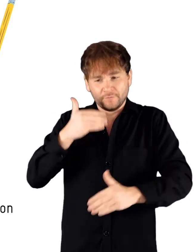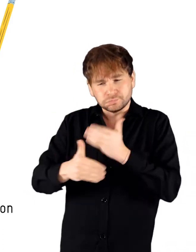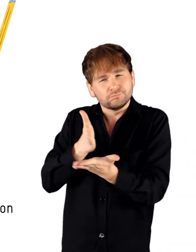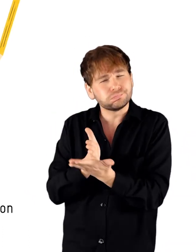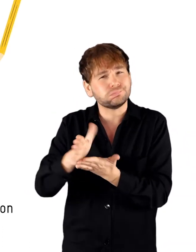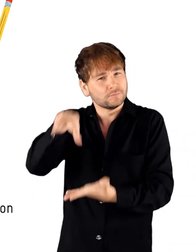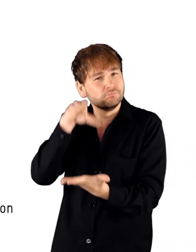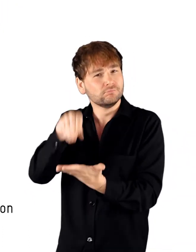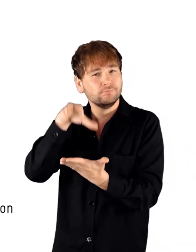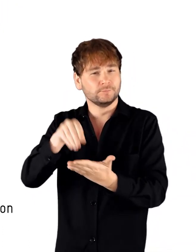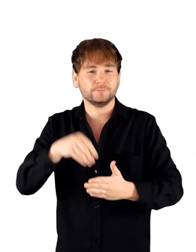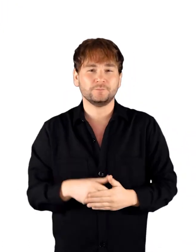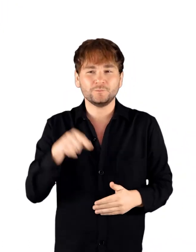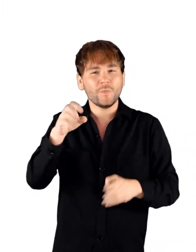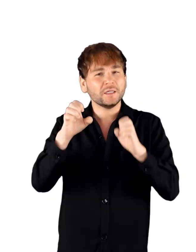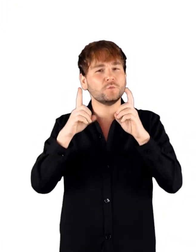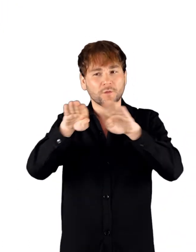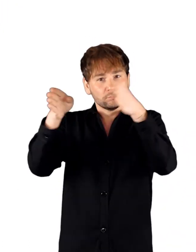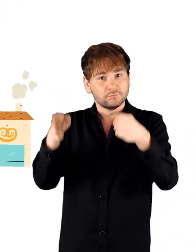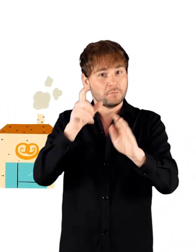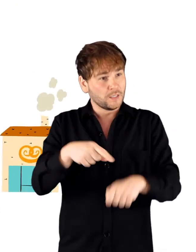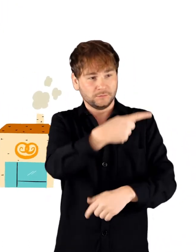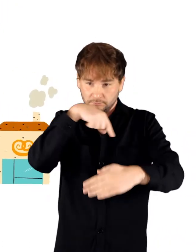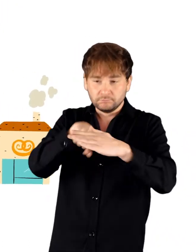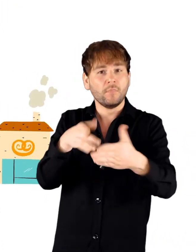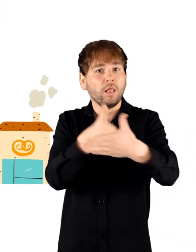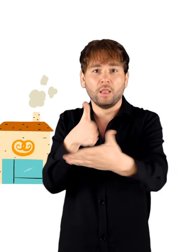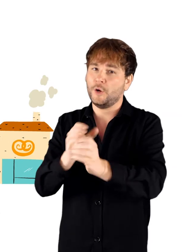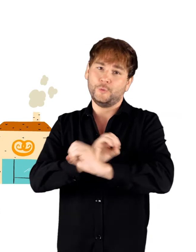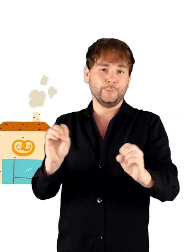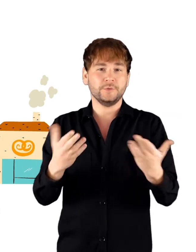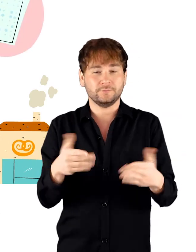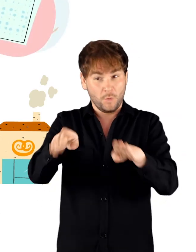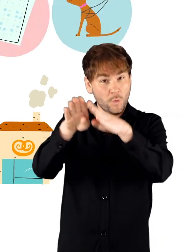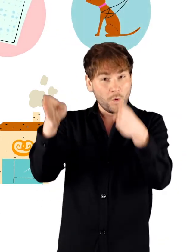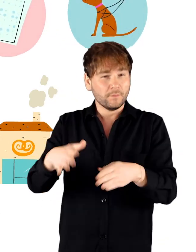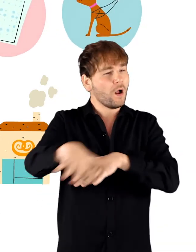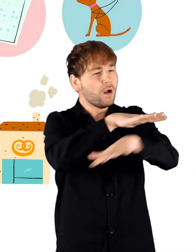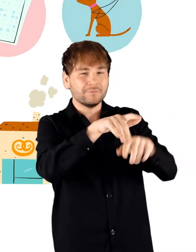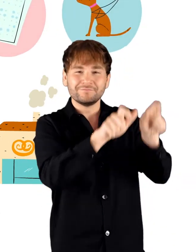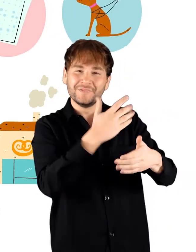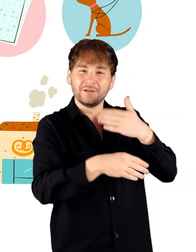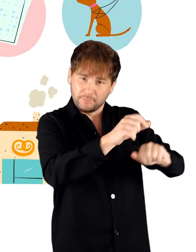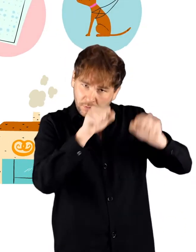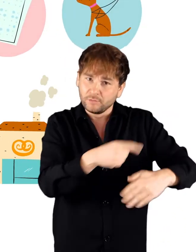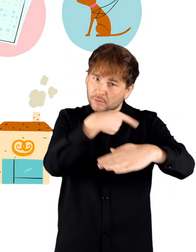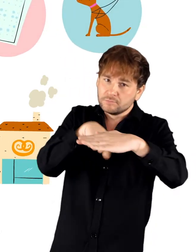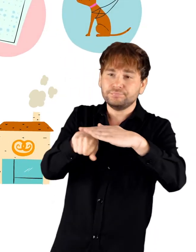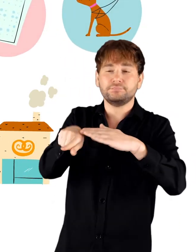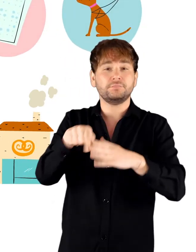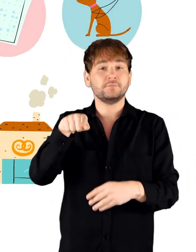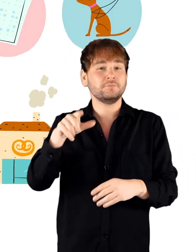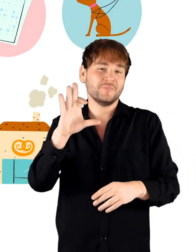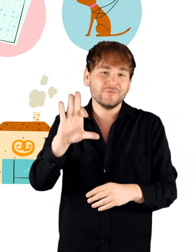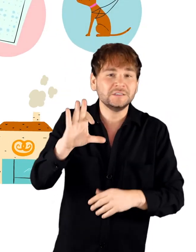formation tout au long de la vie. L'enseignement dans les établissements d'enseignement doit être sans barrière, ce qui